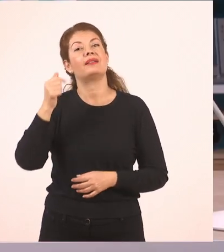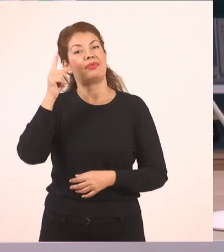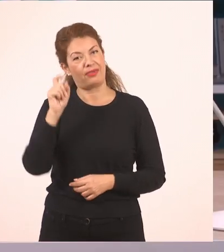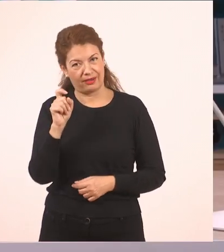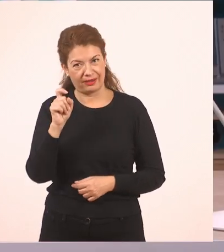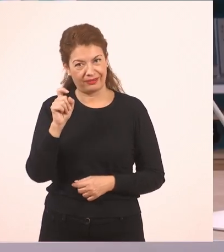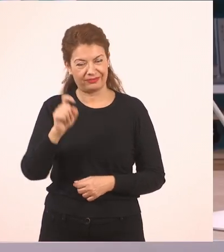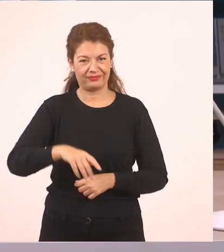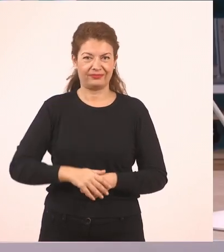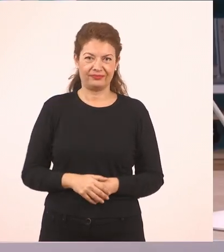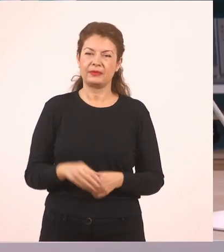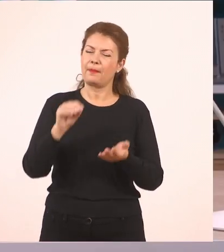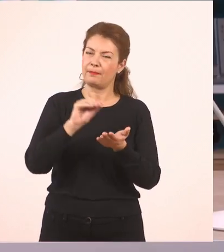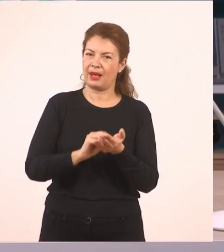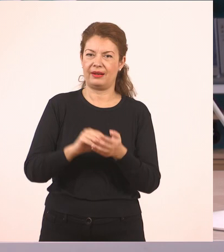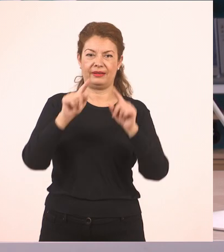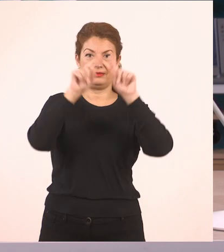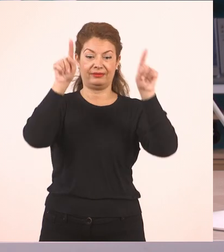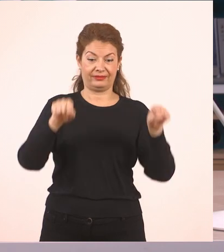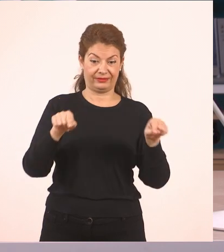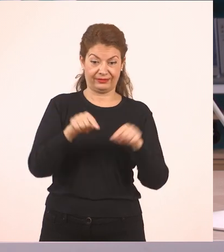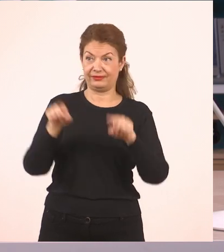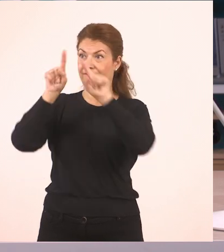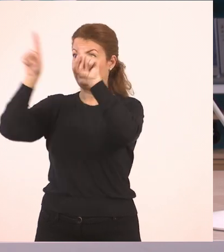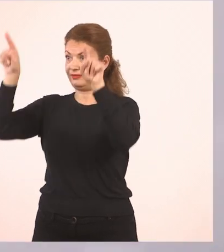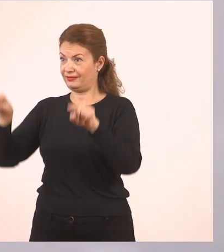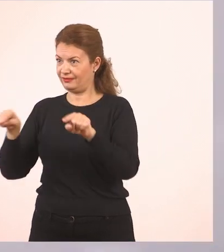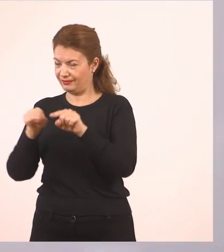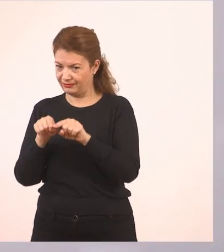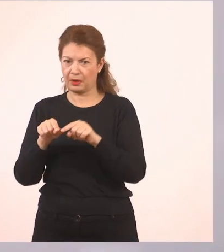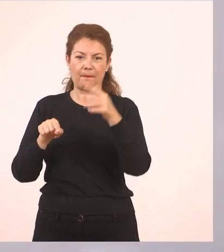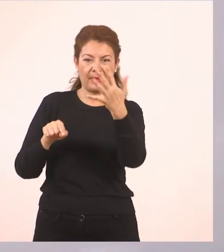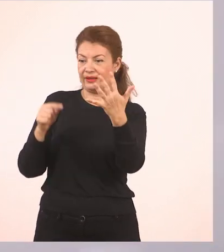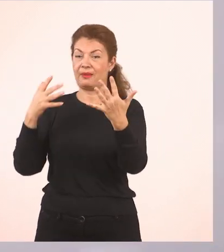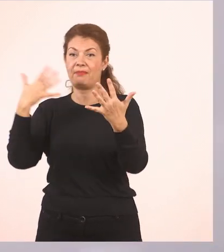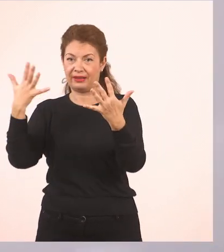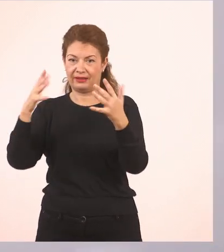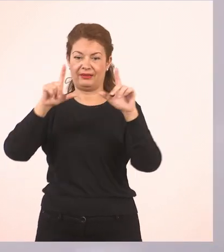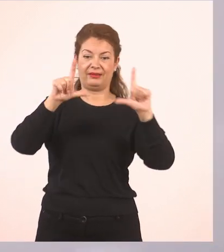Διπλό ζαράκι και πάλι. 5 από τη μία πλευρά.